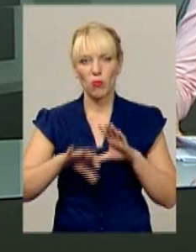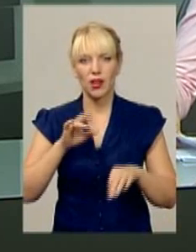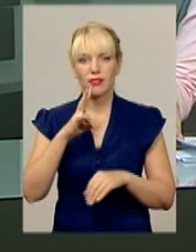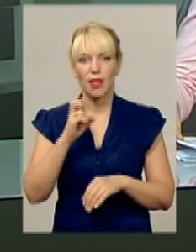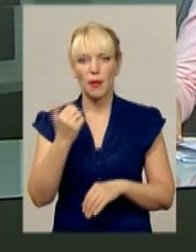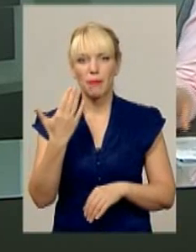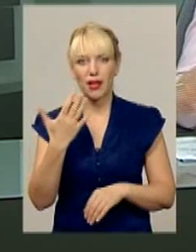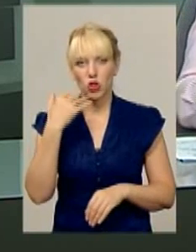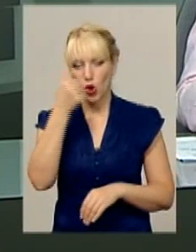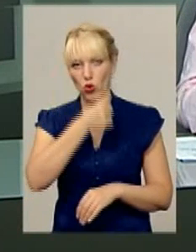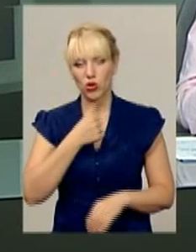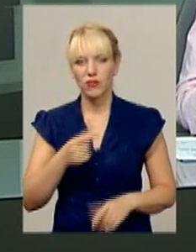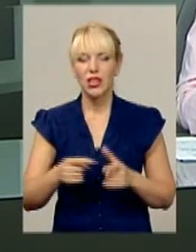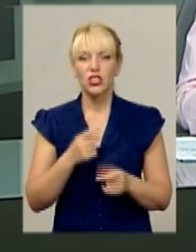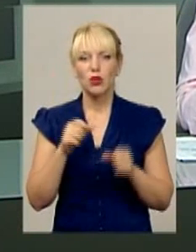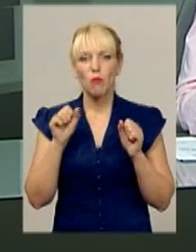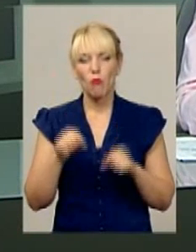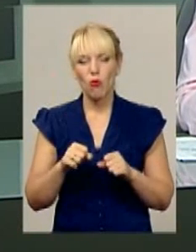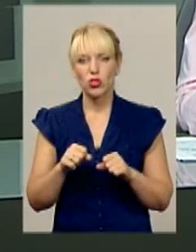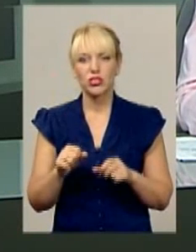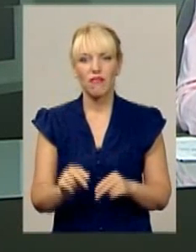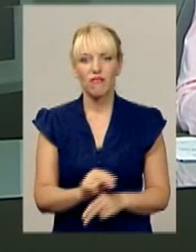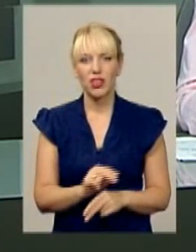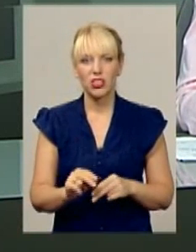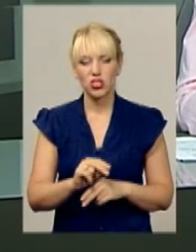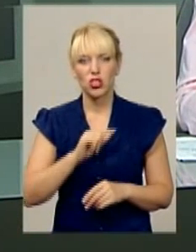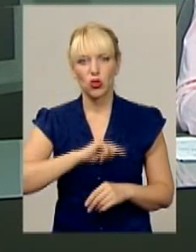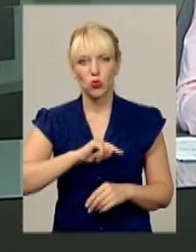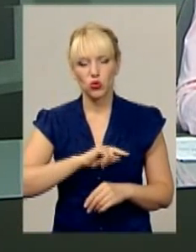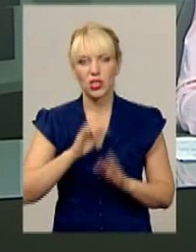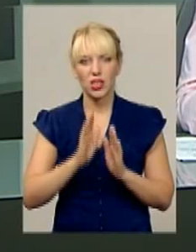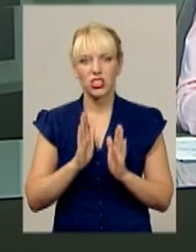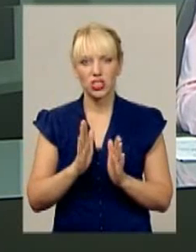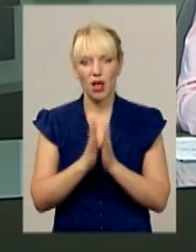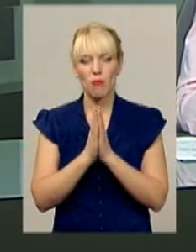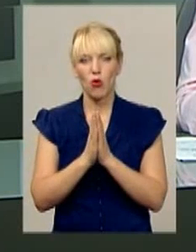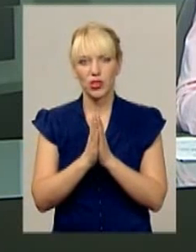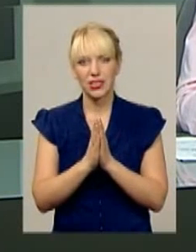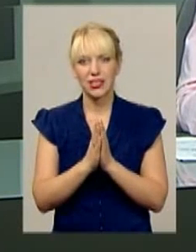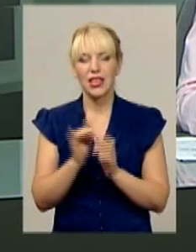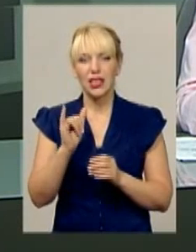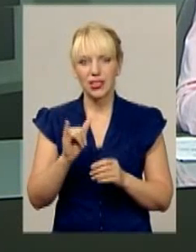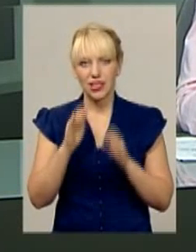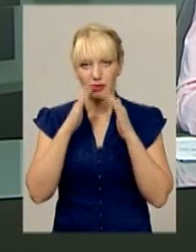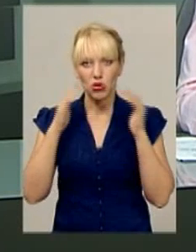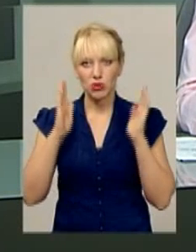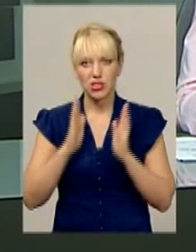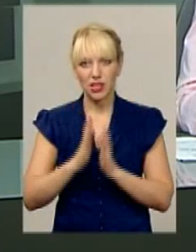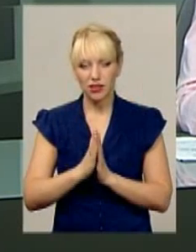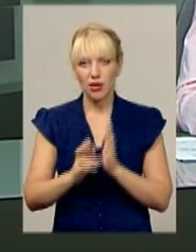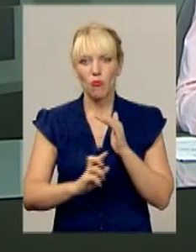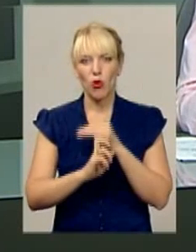Чи можна вилікувати понівечену життям душу однією лише молитвою? І настоятель монастиря Різдва Пресвятої